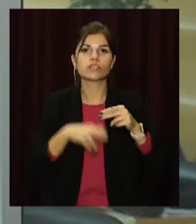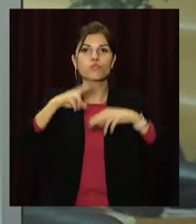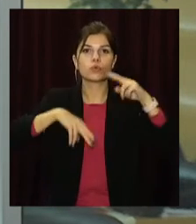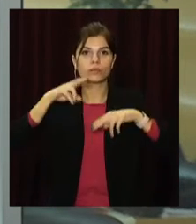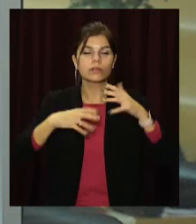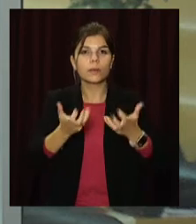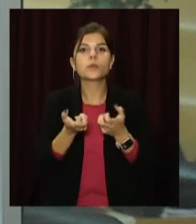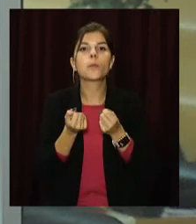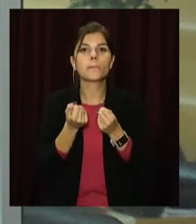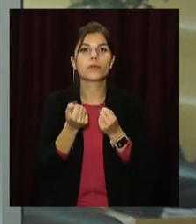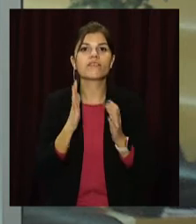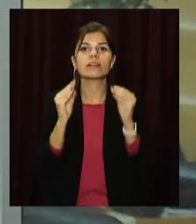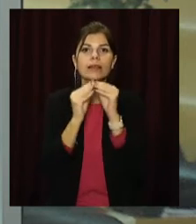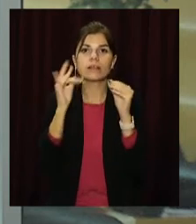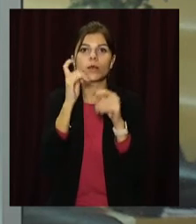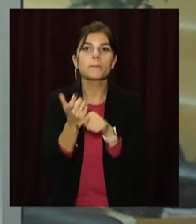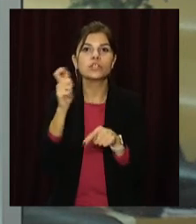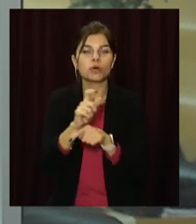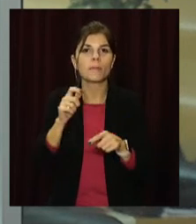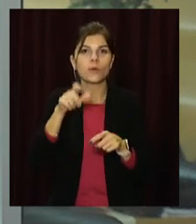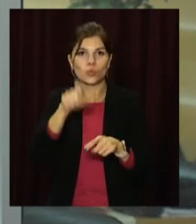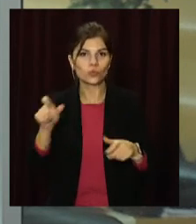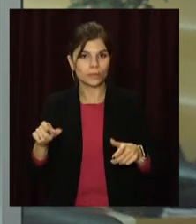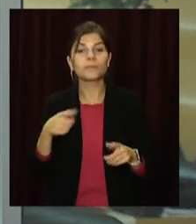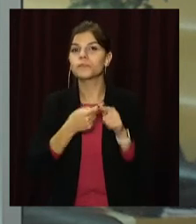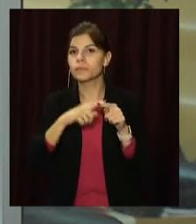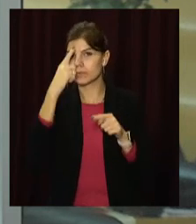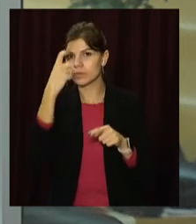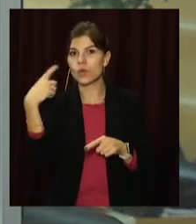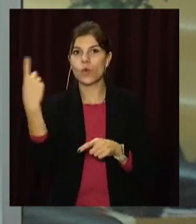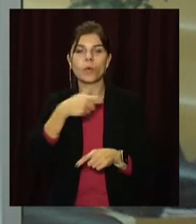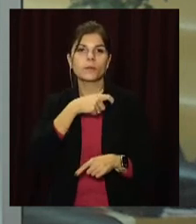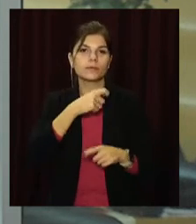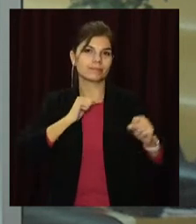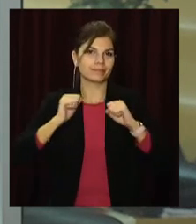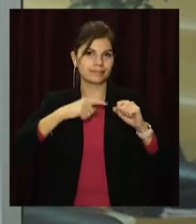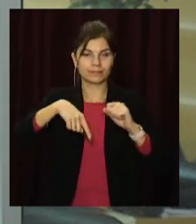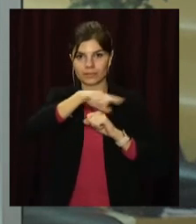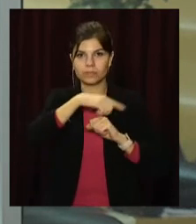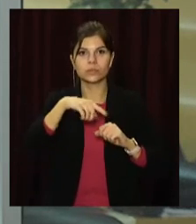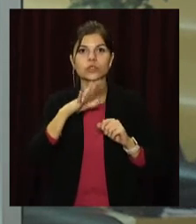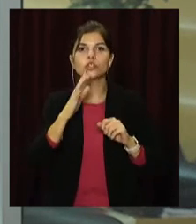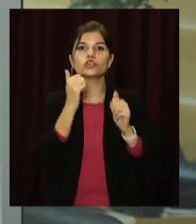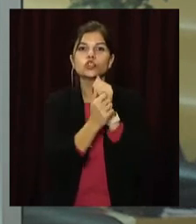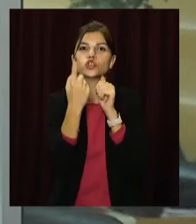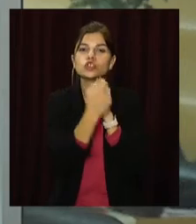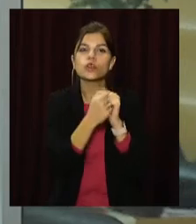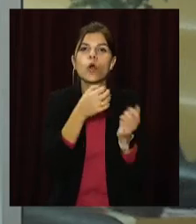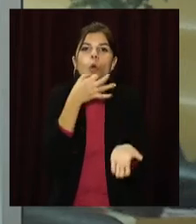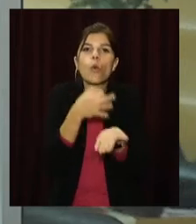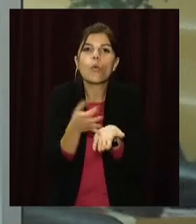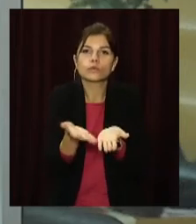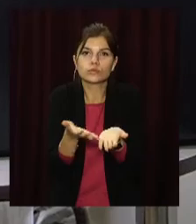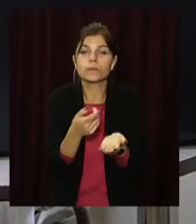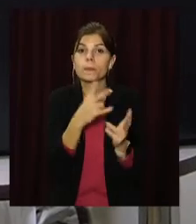будівництва прийматиме в десятеро більше пасажирів. Про це повідомили в облдержадміністрації під час щотижневого звіту. На